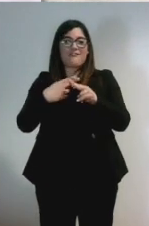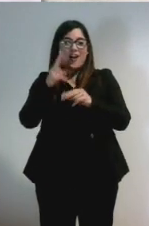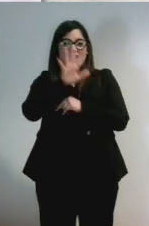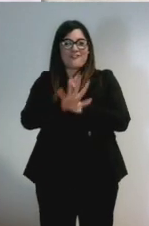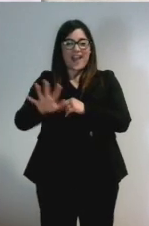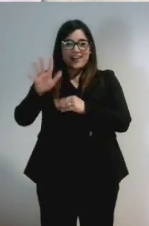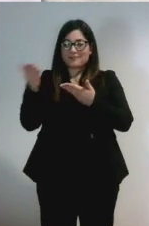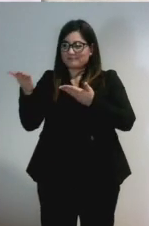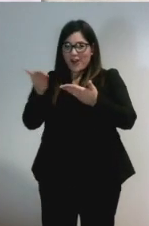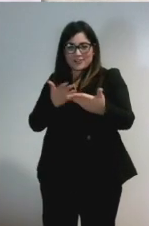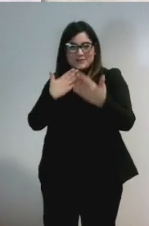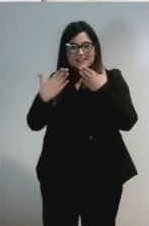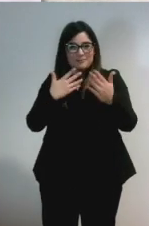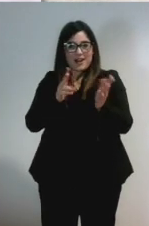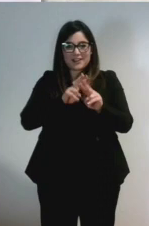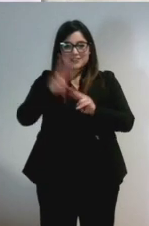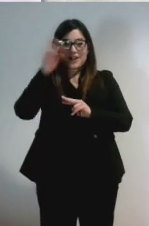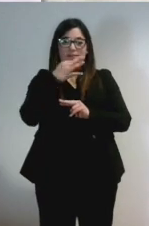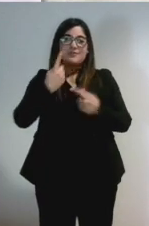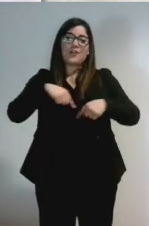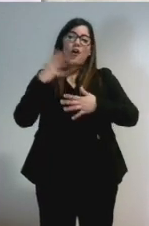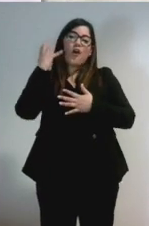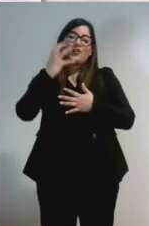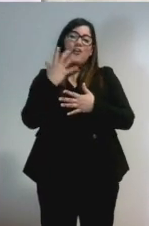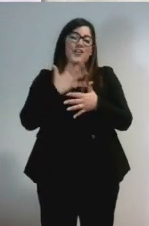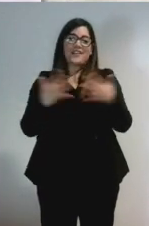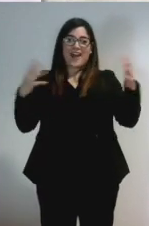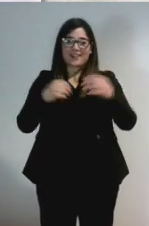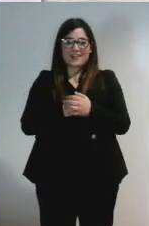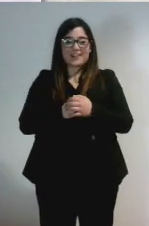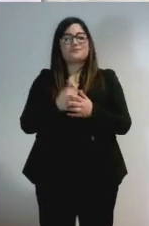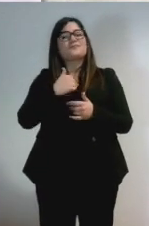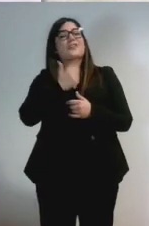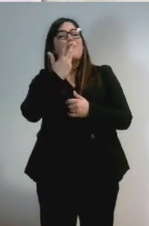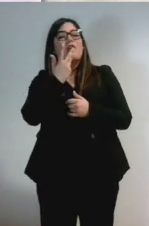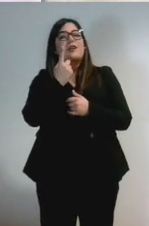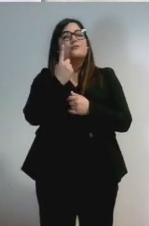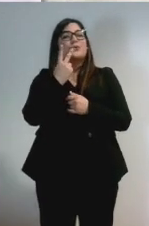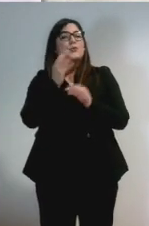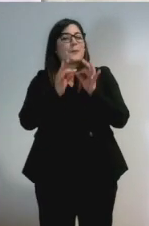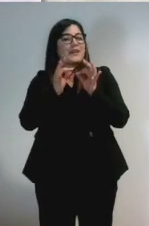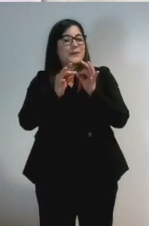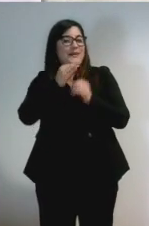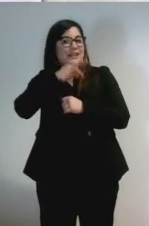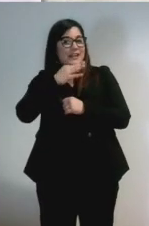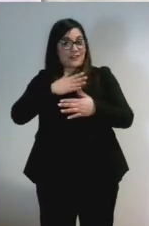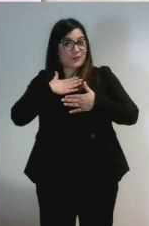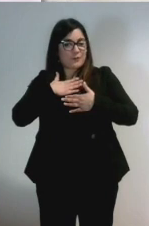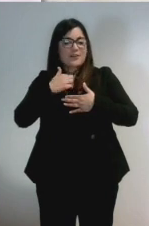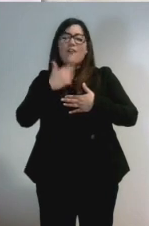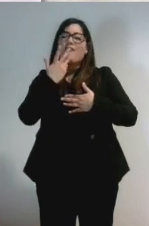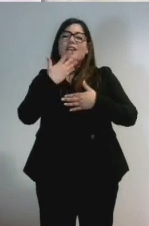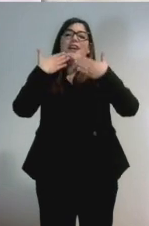e questo ci riempie di orgoglio. Per questo voglio dedicare qualche minuto del mio intervento ai ringraziamenti,